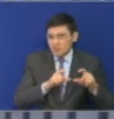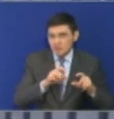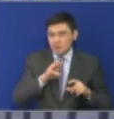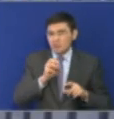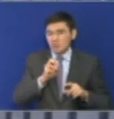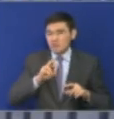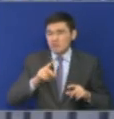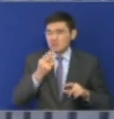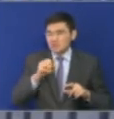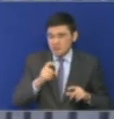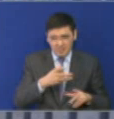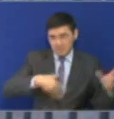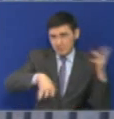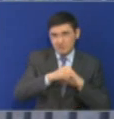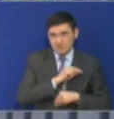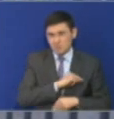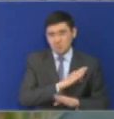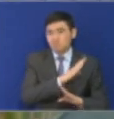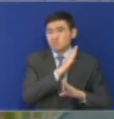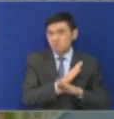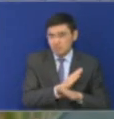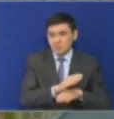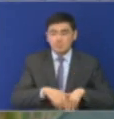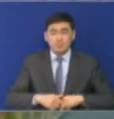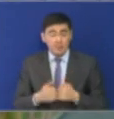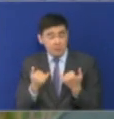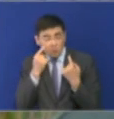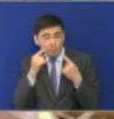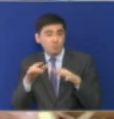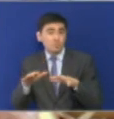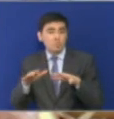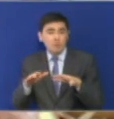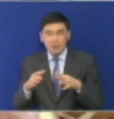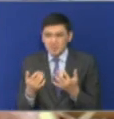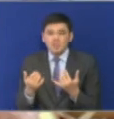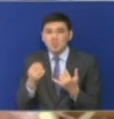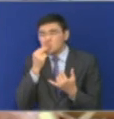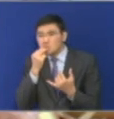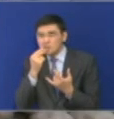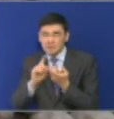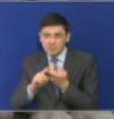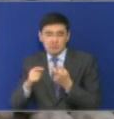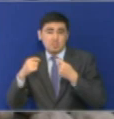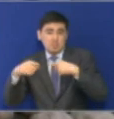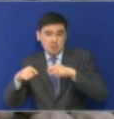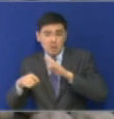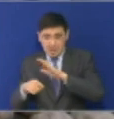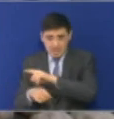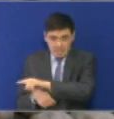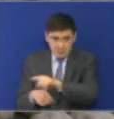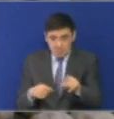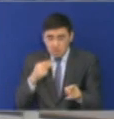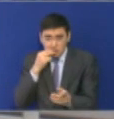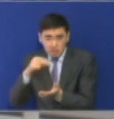Реализация розничных строительных материалов также запрещена. Основной акцент в отделе предпринимательства сейчас делают на сдерживание цен по социально